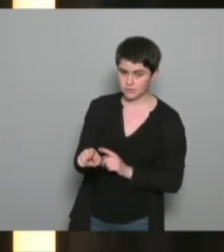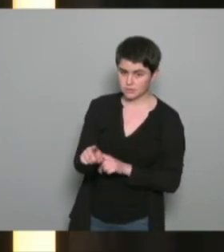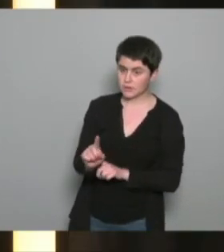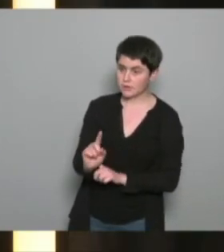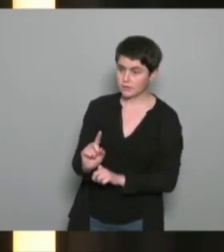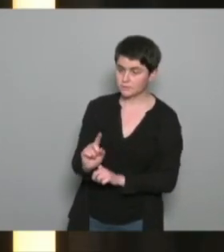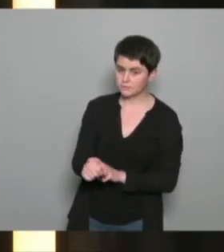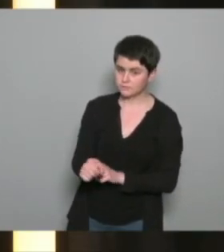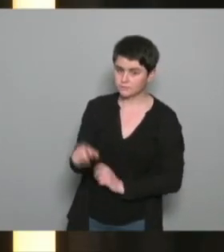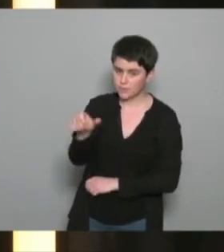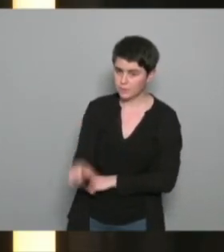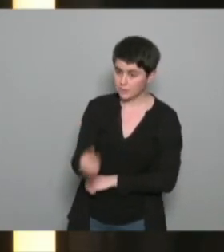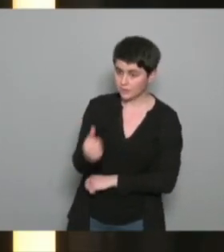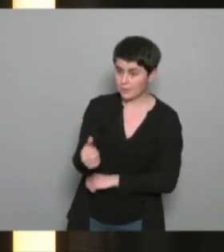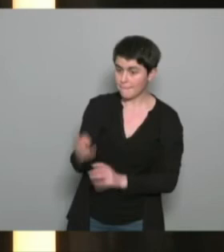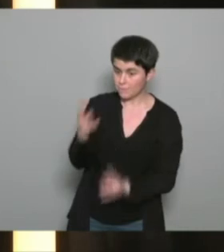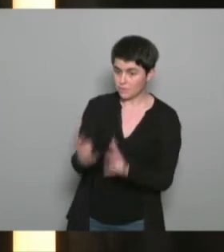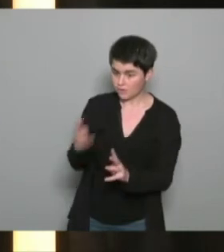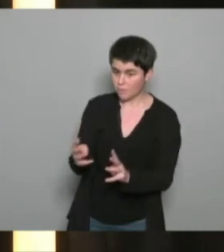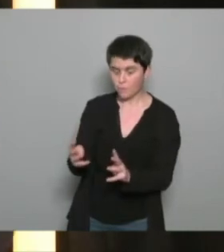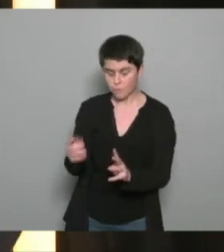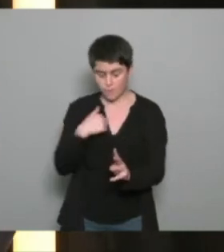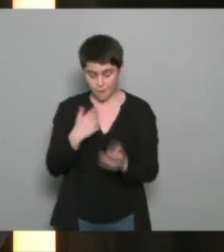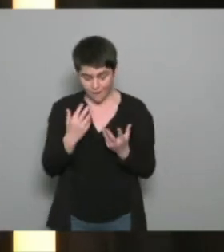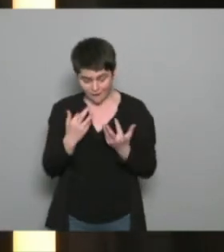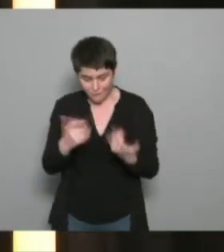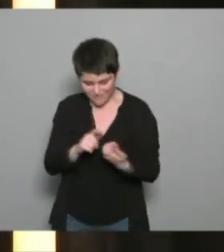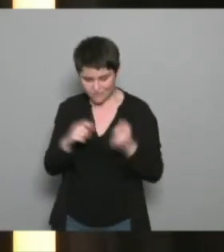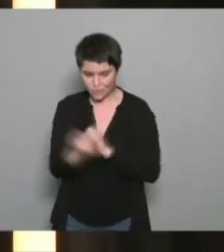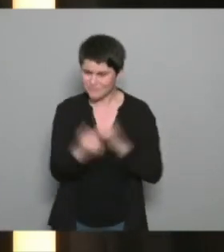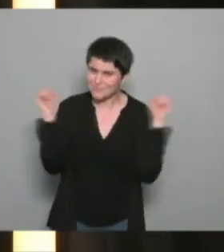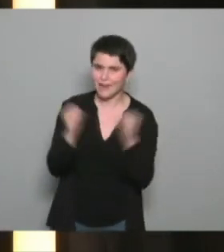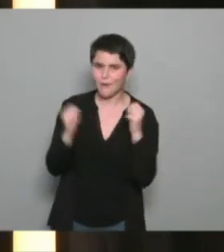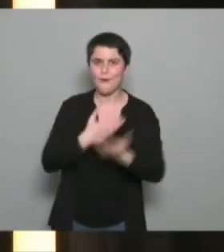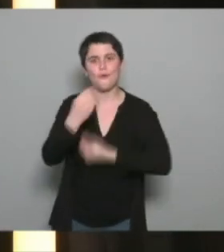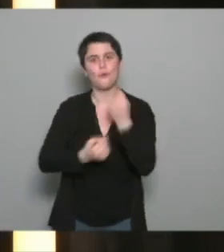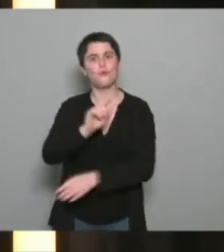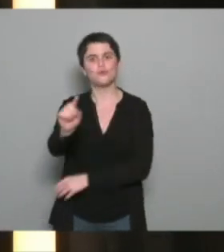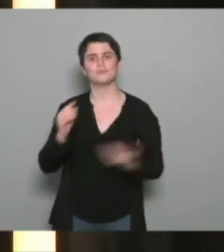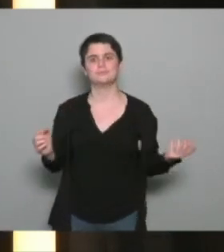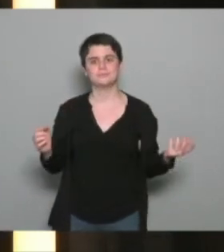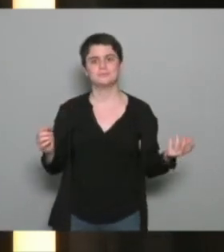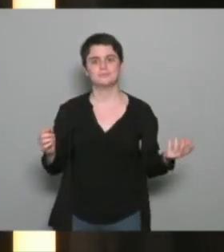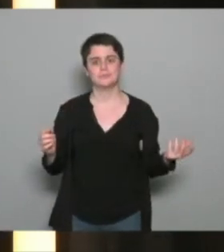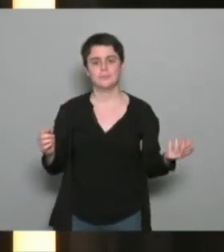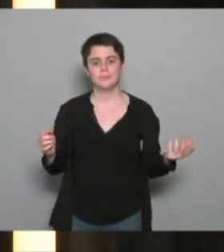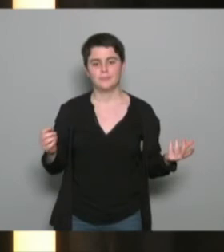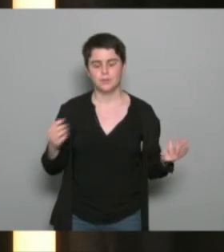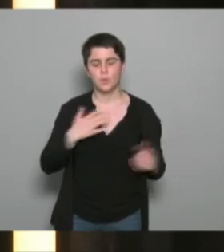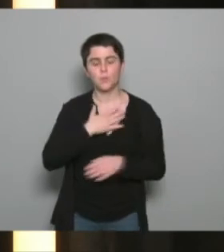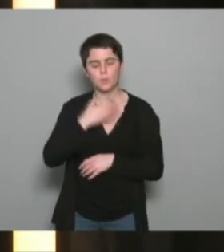au fait qu'elle a besoin de changer voilà mais du coup du coup ça fait appel pour moi